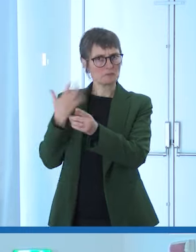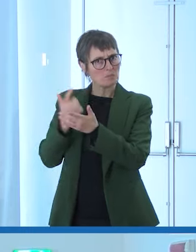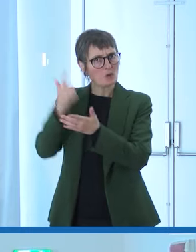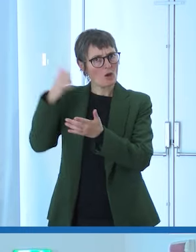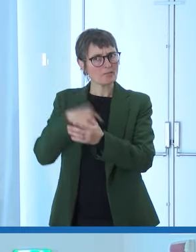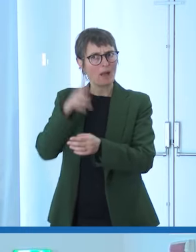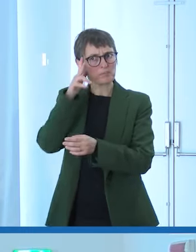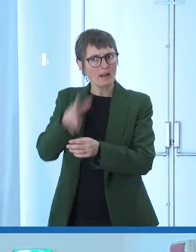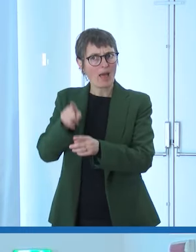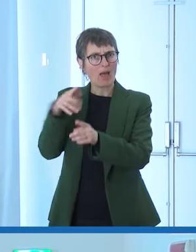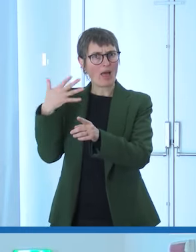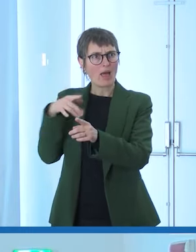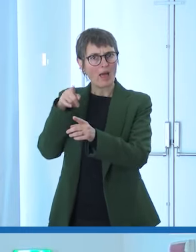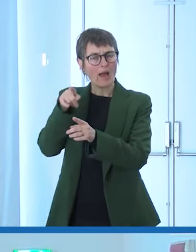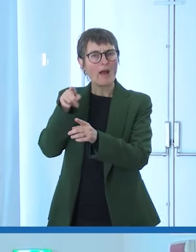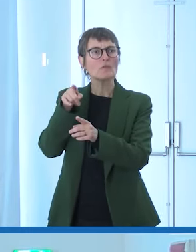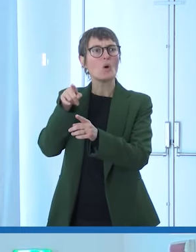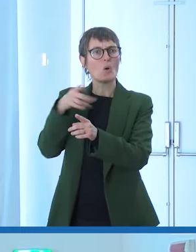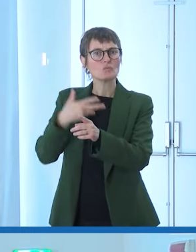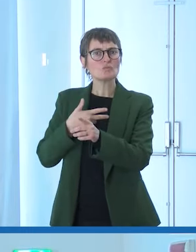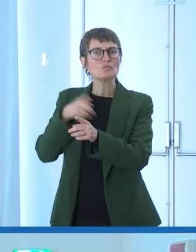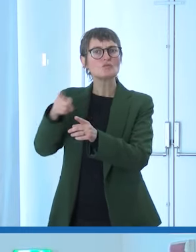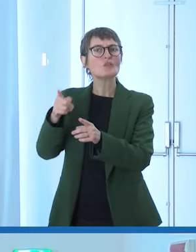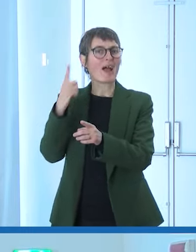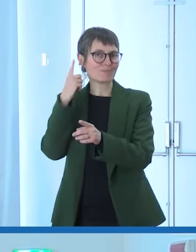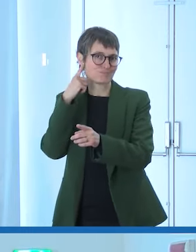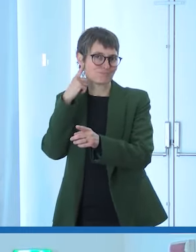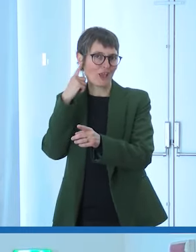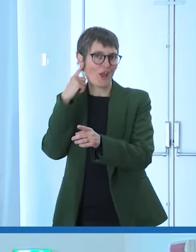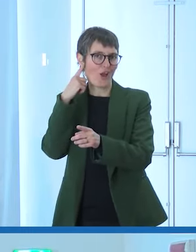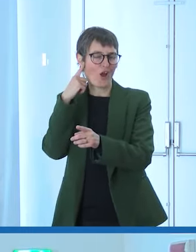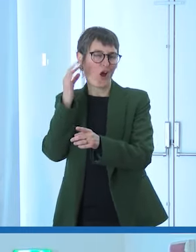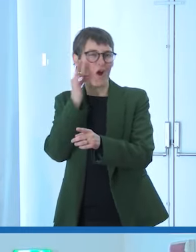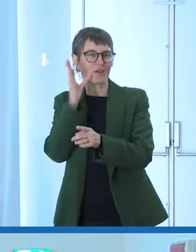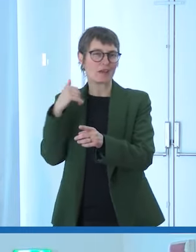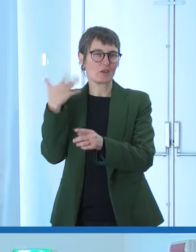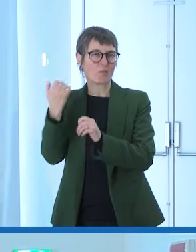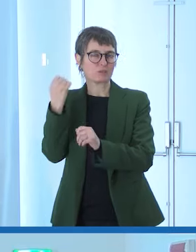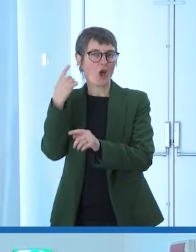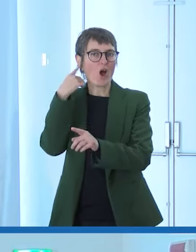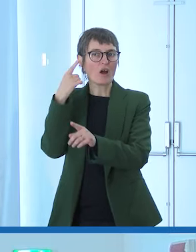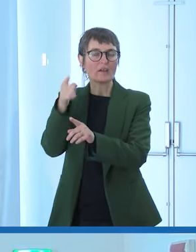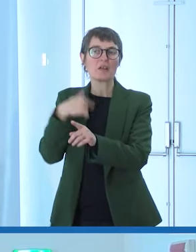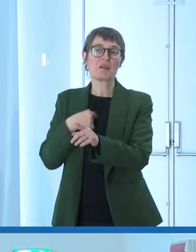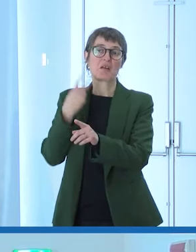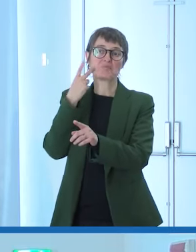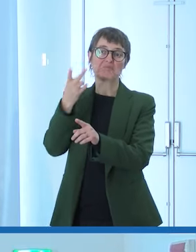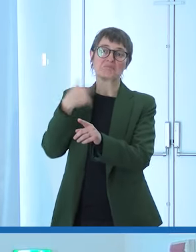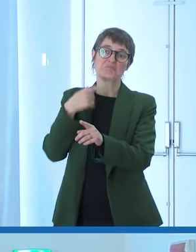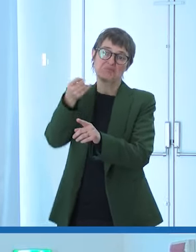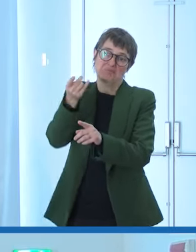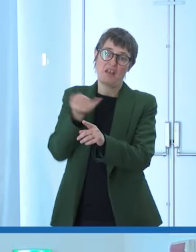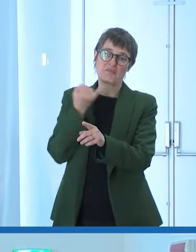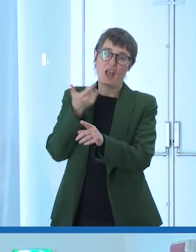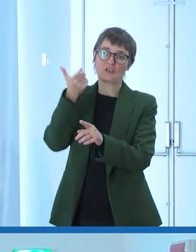della BBC che aveva l'orecchio bionico dicevo vabbè facile perché lui tanto ha l'altro